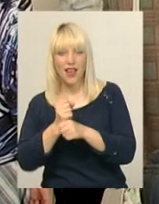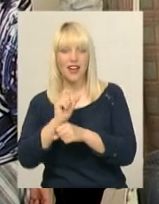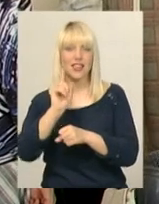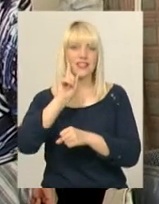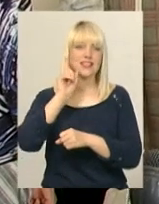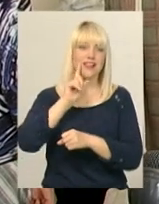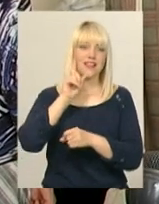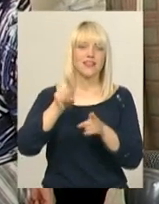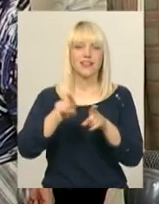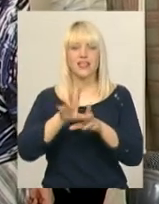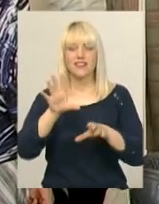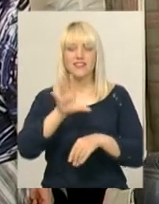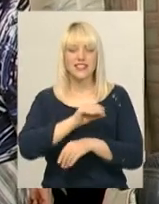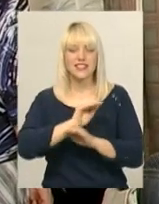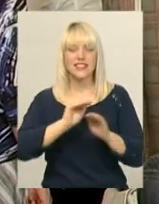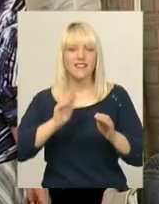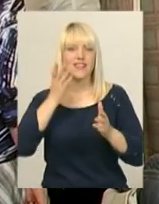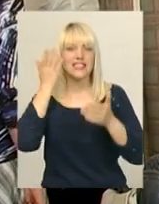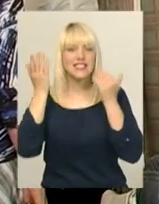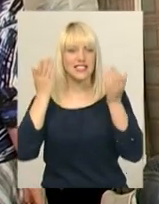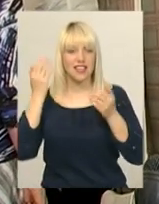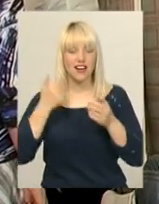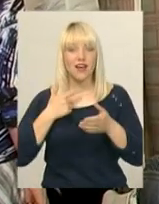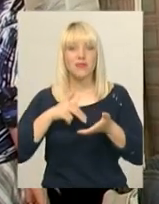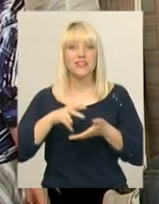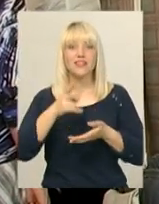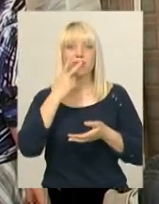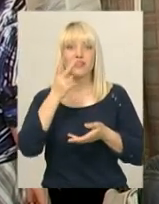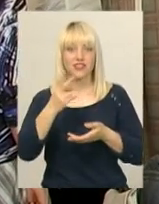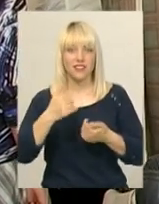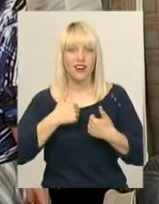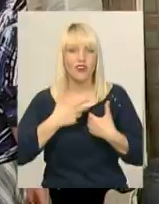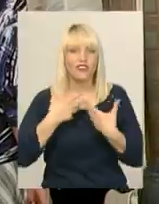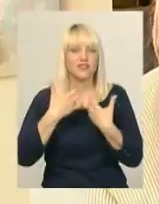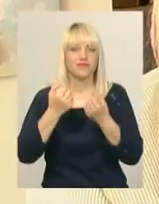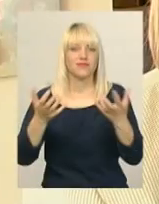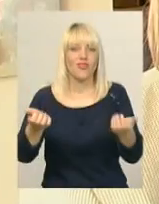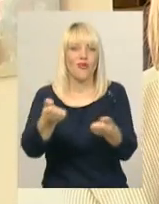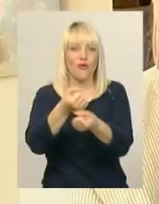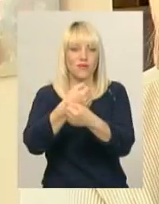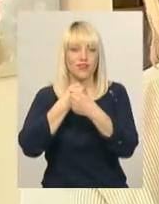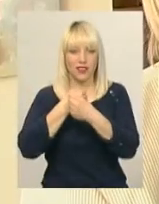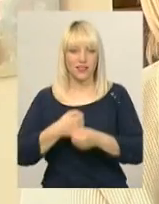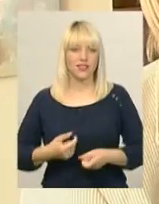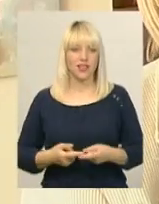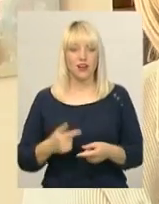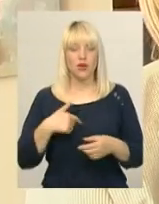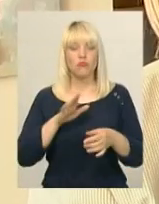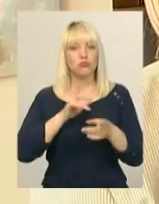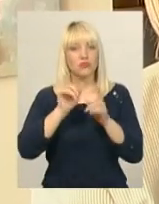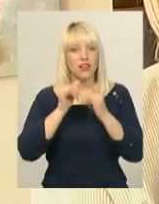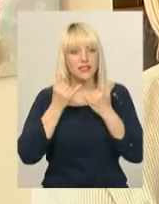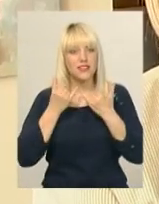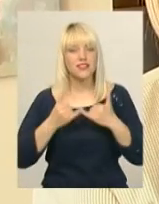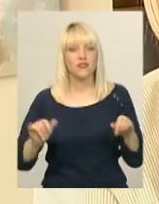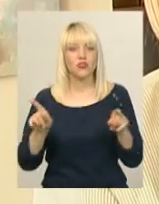і такі вони всі веселі. Я як підійшла спочатку, подивилася, аж хотілося мені обняти їх. По-перше, була здивована, що така